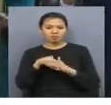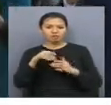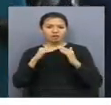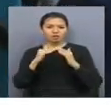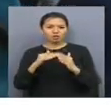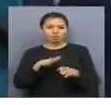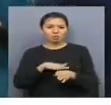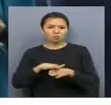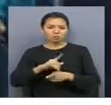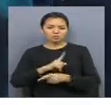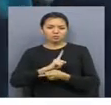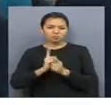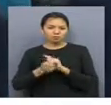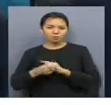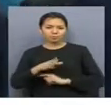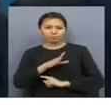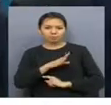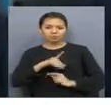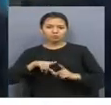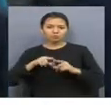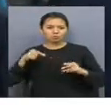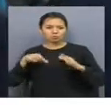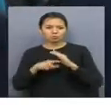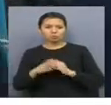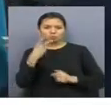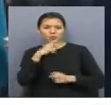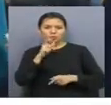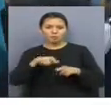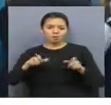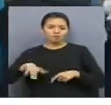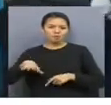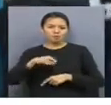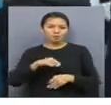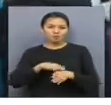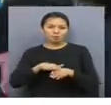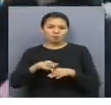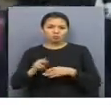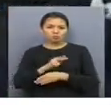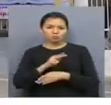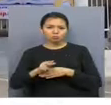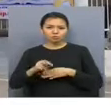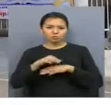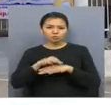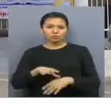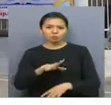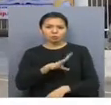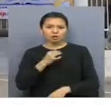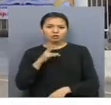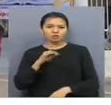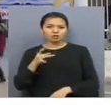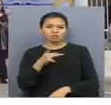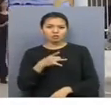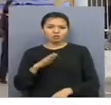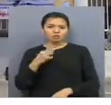шатырыл толық ауыстарылды. Сонымен ғаттар мектептің үшкі жылы жүйесі толықтай жүргізілді жұмыстарынан өттіз. Аршал ауданынағы арасы